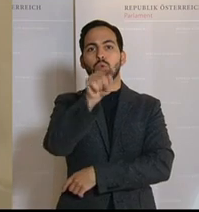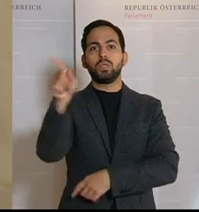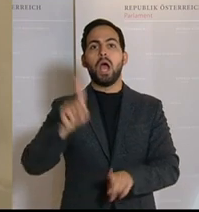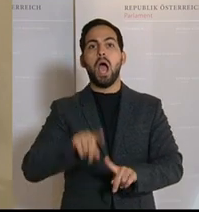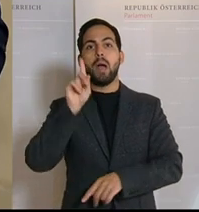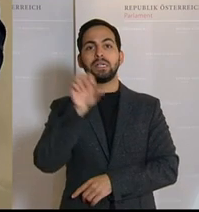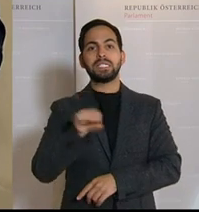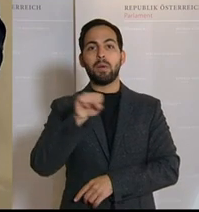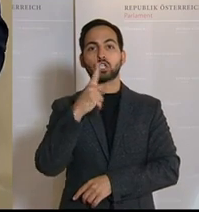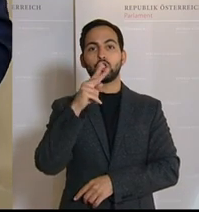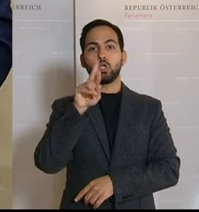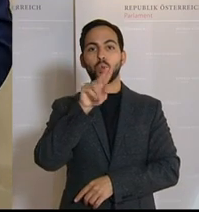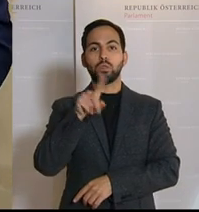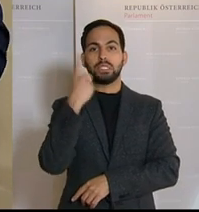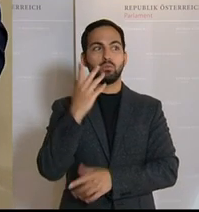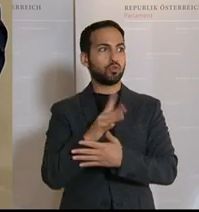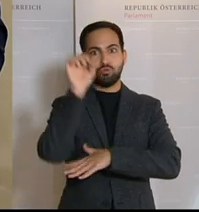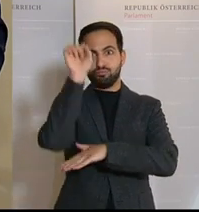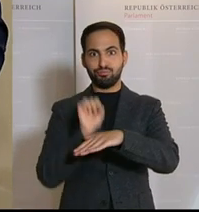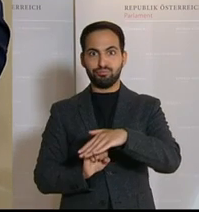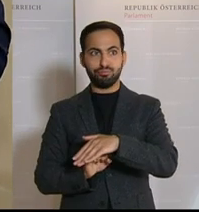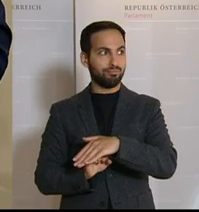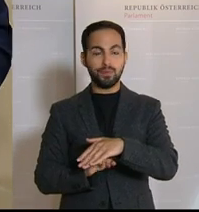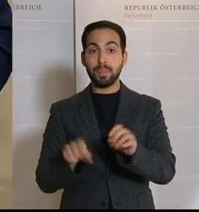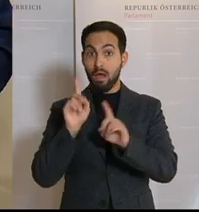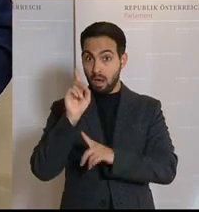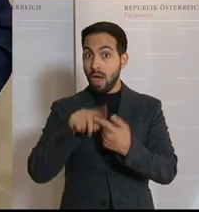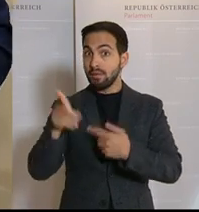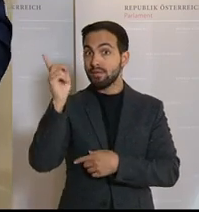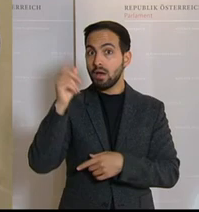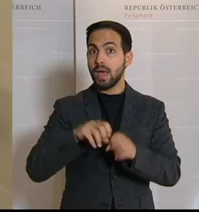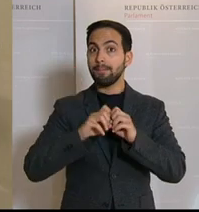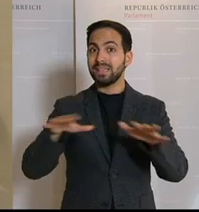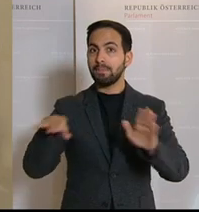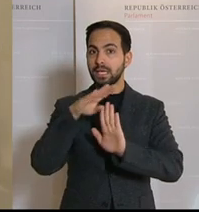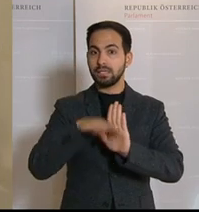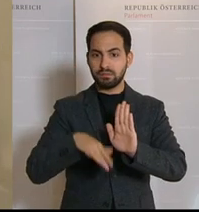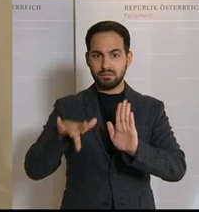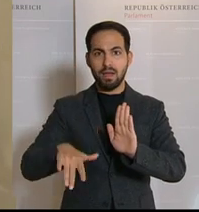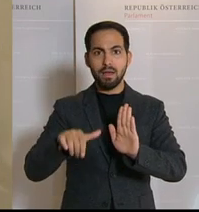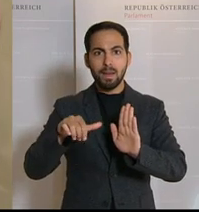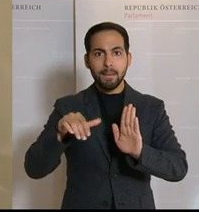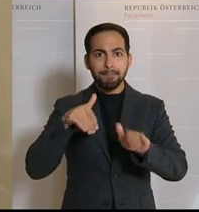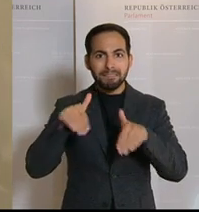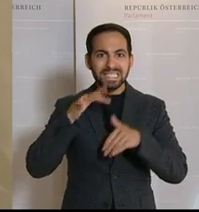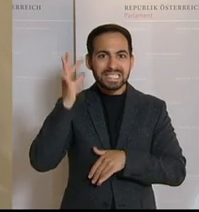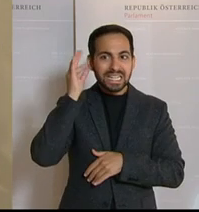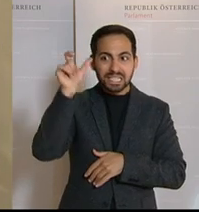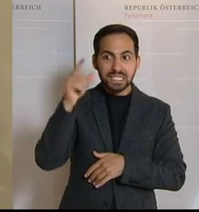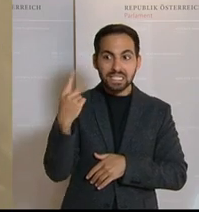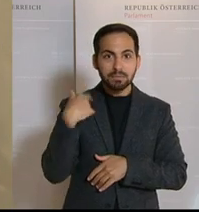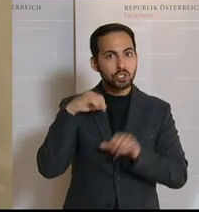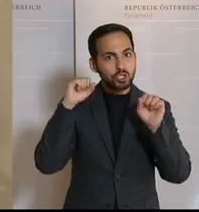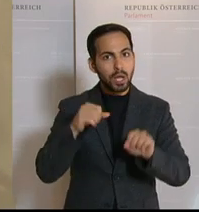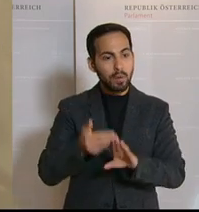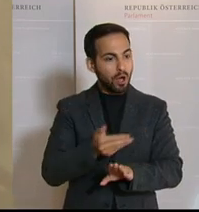ohnehin schon auf Tauchstation. Einmal möchte ich noch warnen zu dem Epidemiegesetz. Wir haben in Österreich eine eigene Ministerin, die danach immer gescheiter